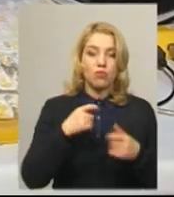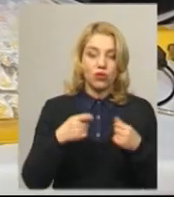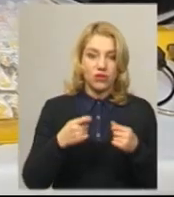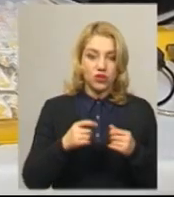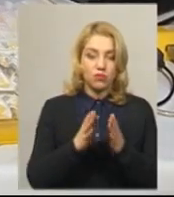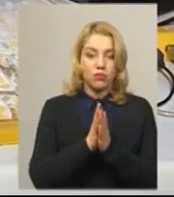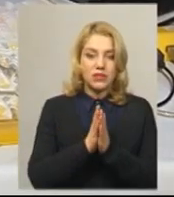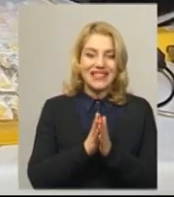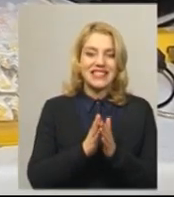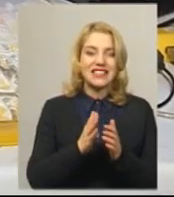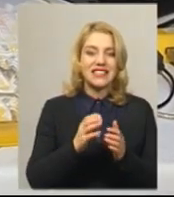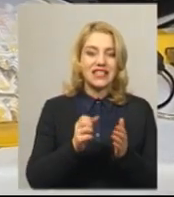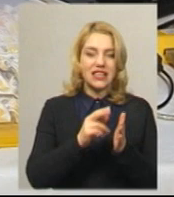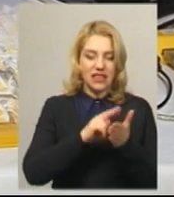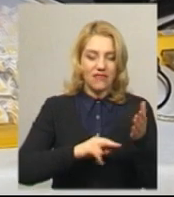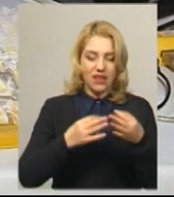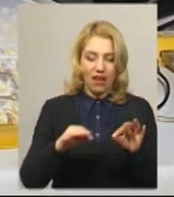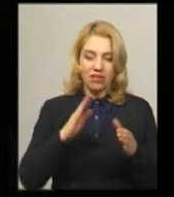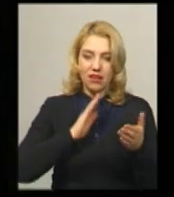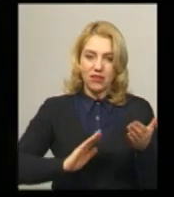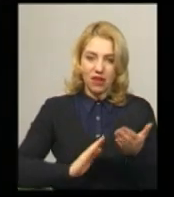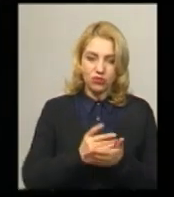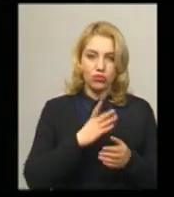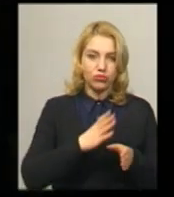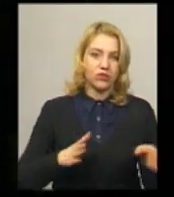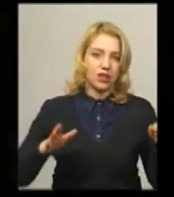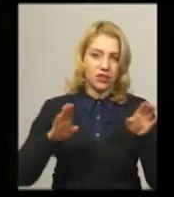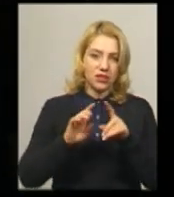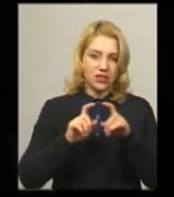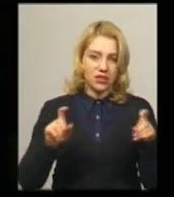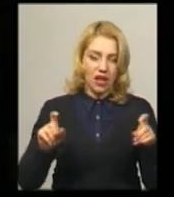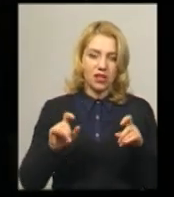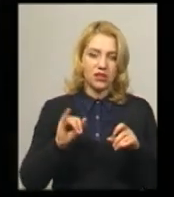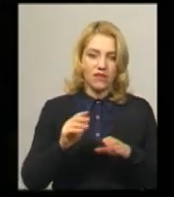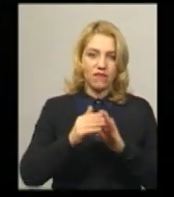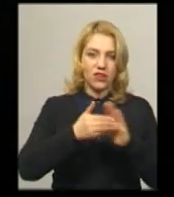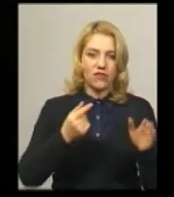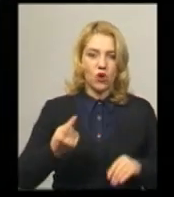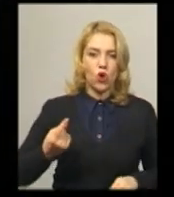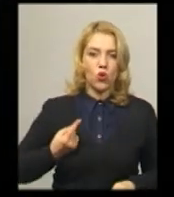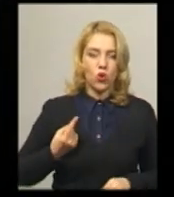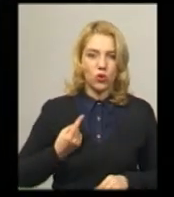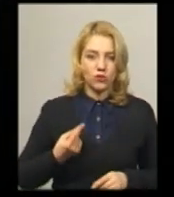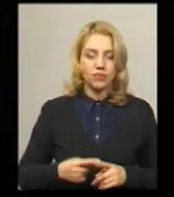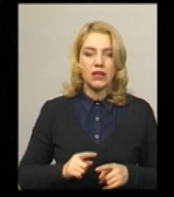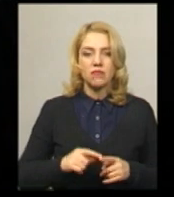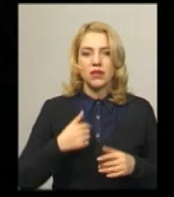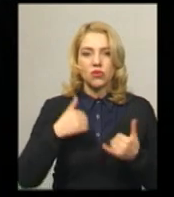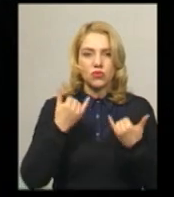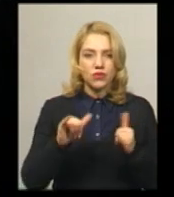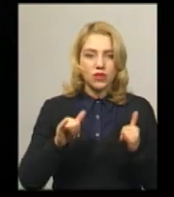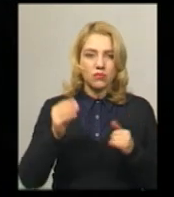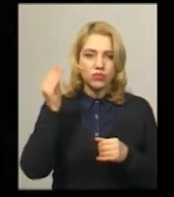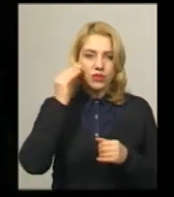Власник аптеки вирішив зачинити заклад та викликав охорону. Мене досить вразила позиція власників аптеки. Звичайно,